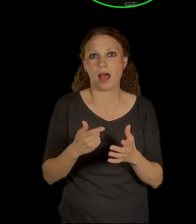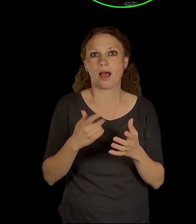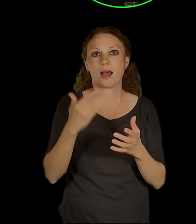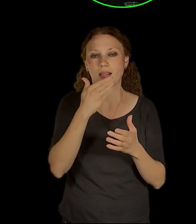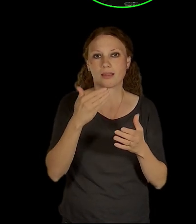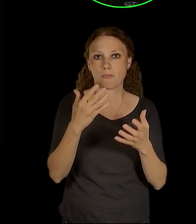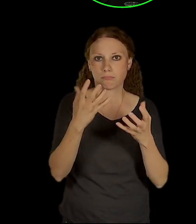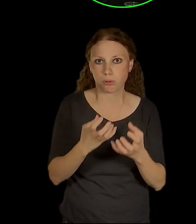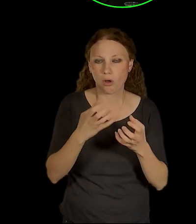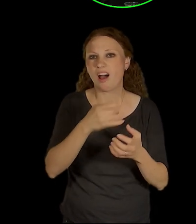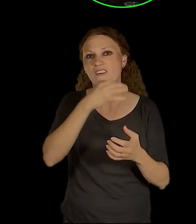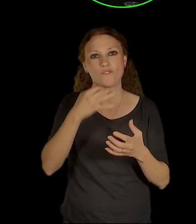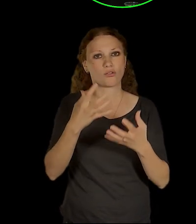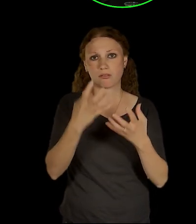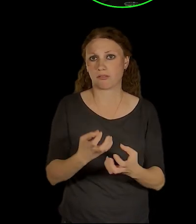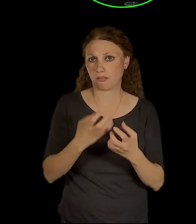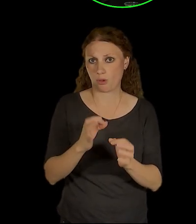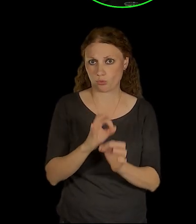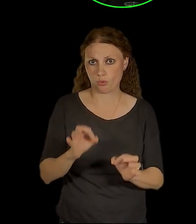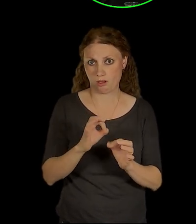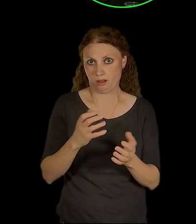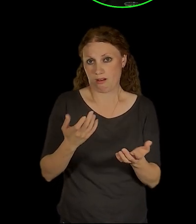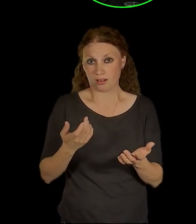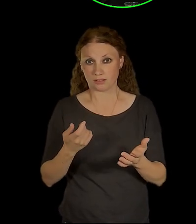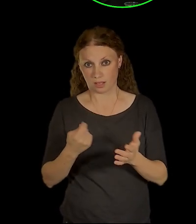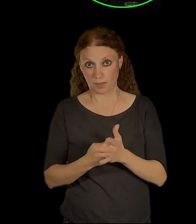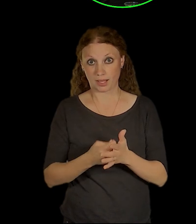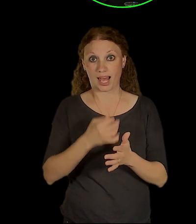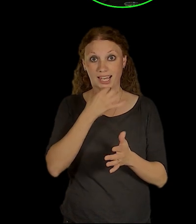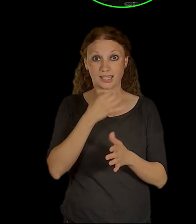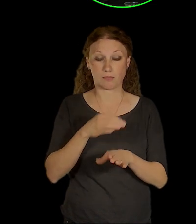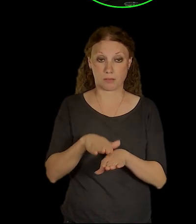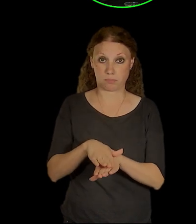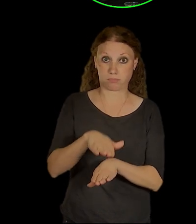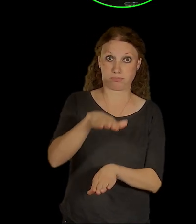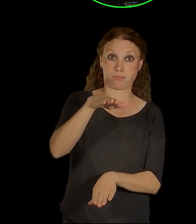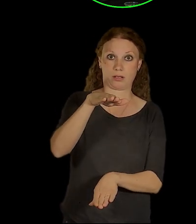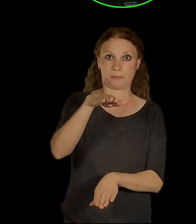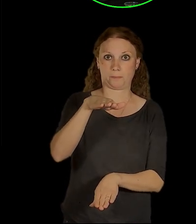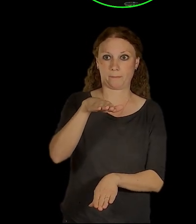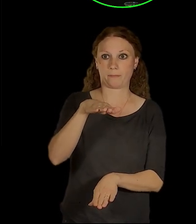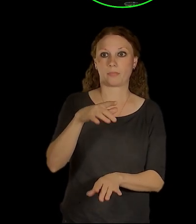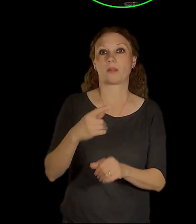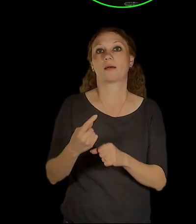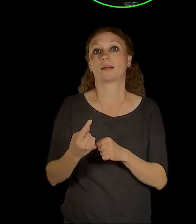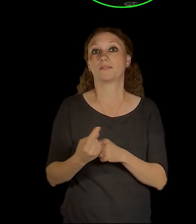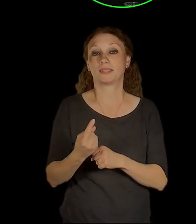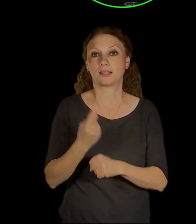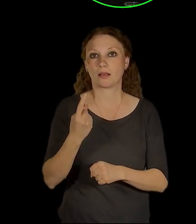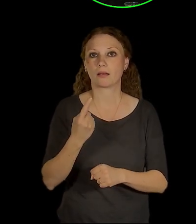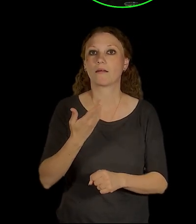nepropouštějí vodu. Takže je logický, že když se to nějakým způsobem zcelí, navrstí nad sebe, tak dojde k mnoha efektům